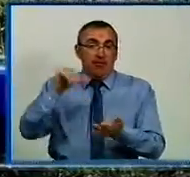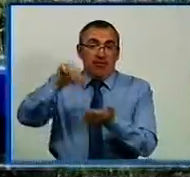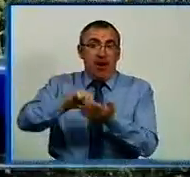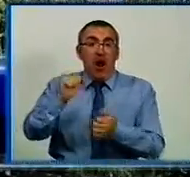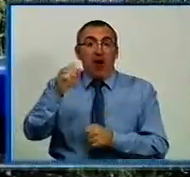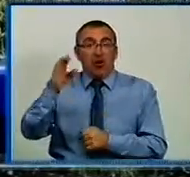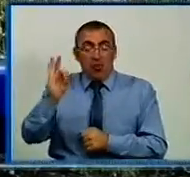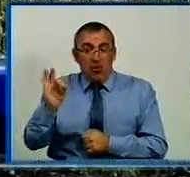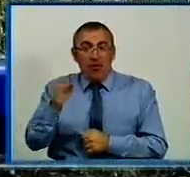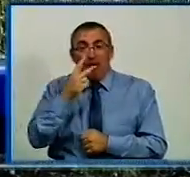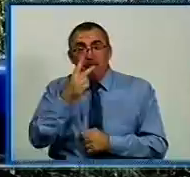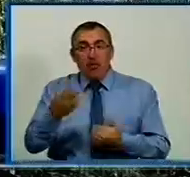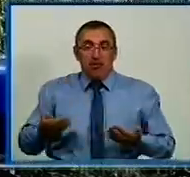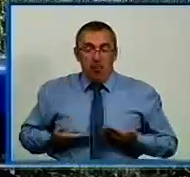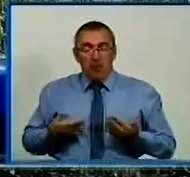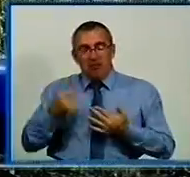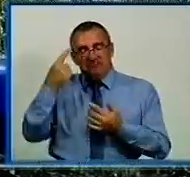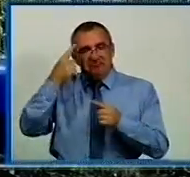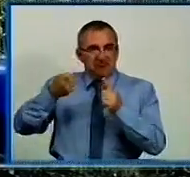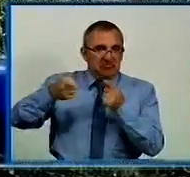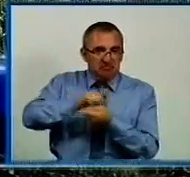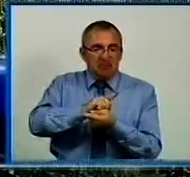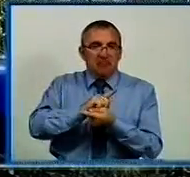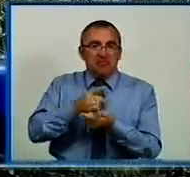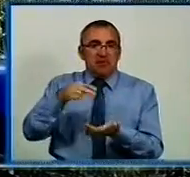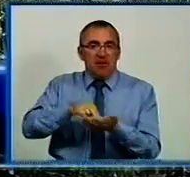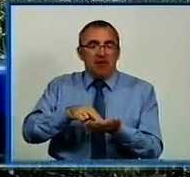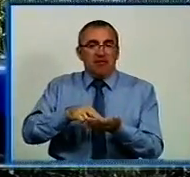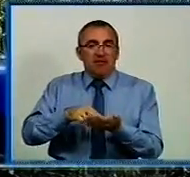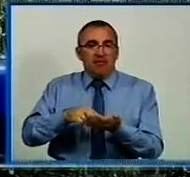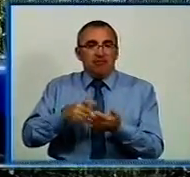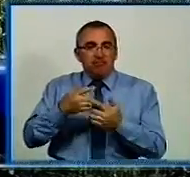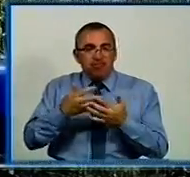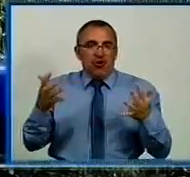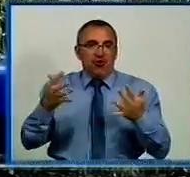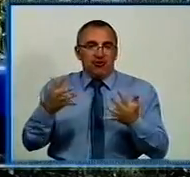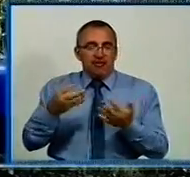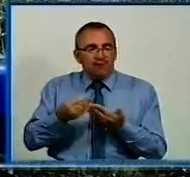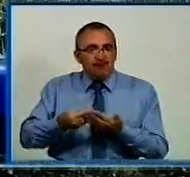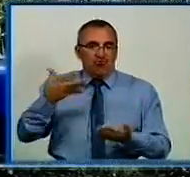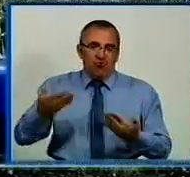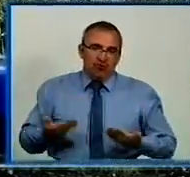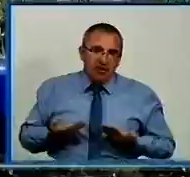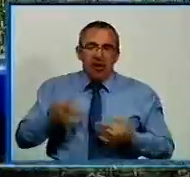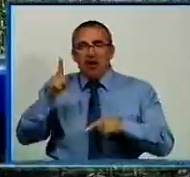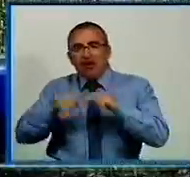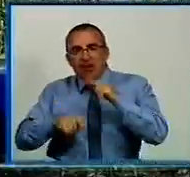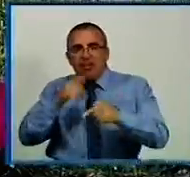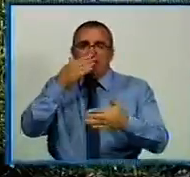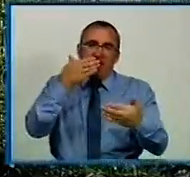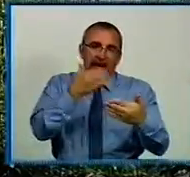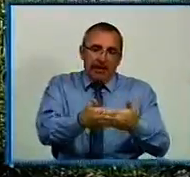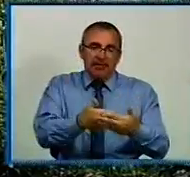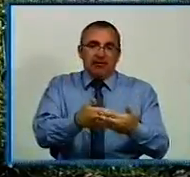золі АТО, погляди на життя змінилися, став більше цінувати життя рідних, близьких. Зараз